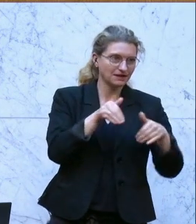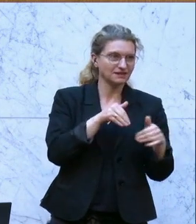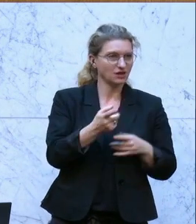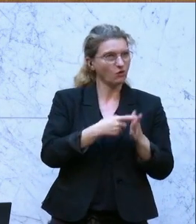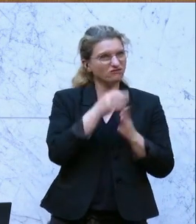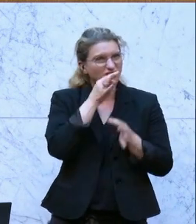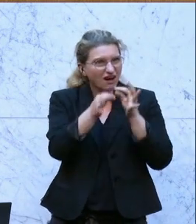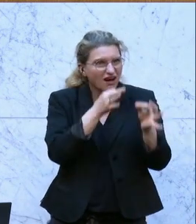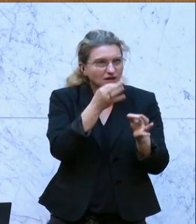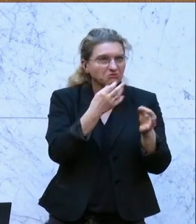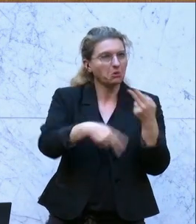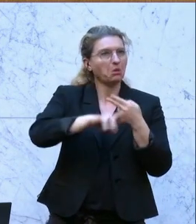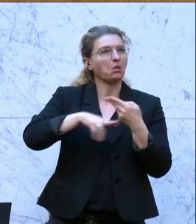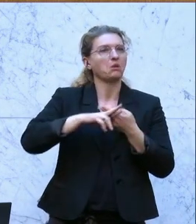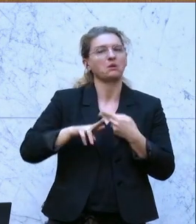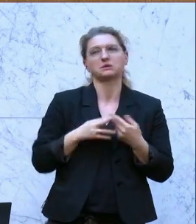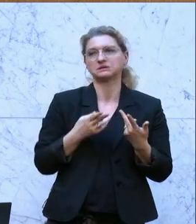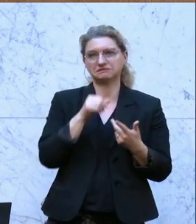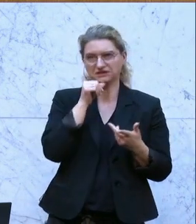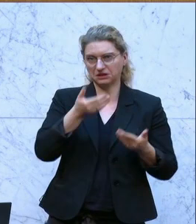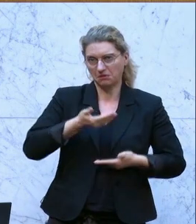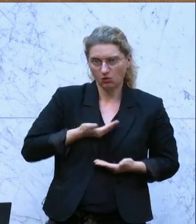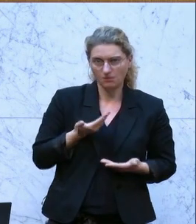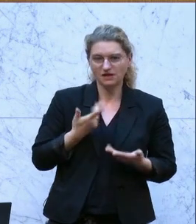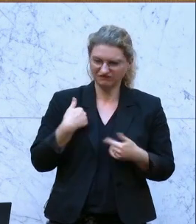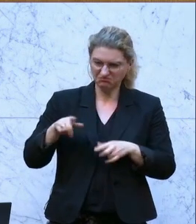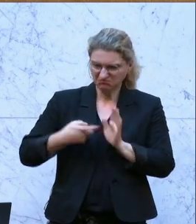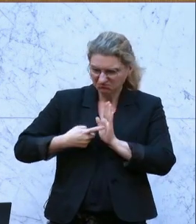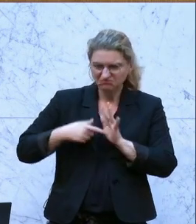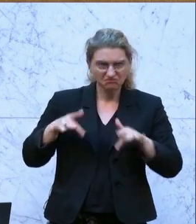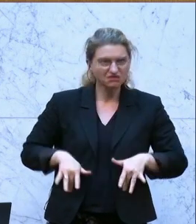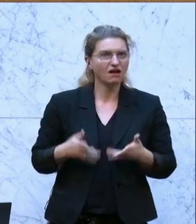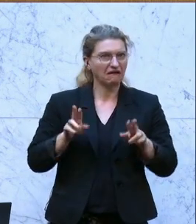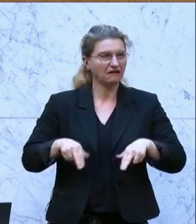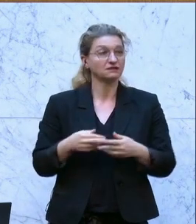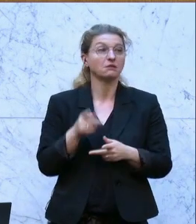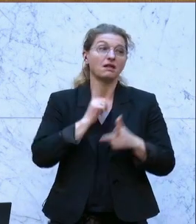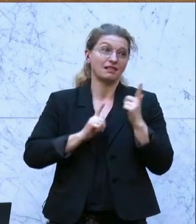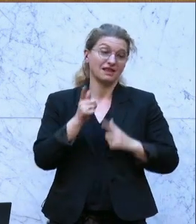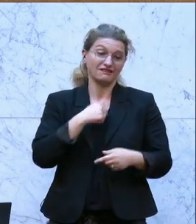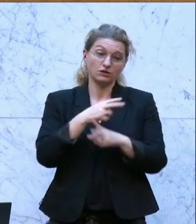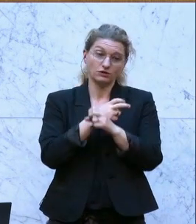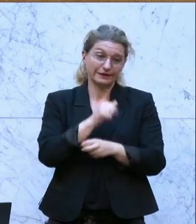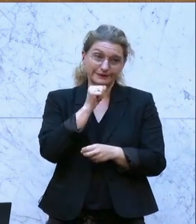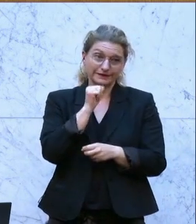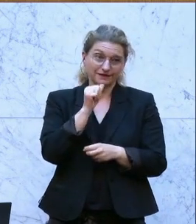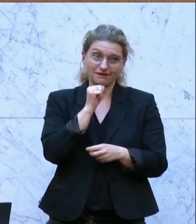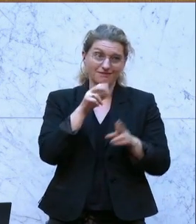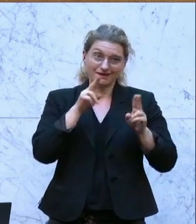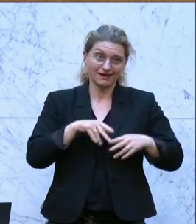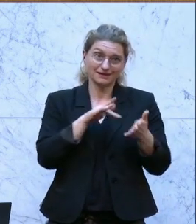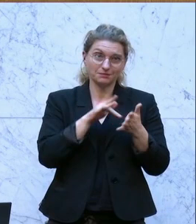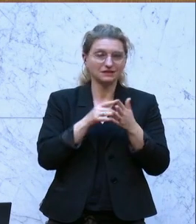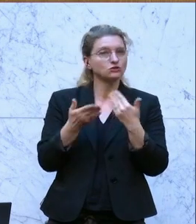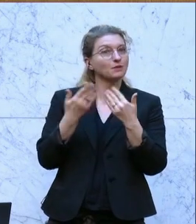uns nach dem Interpellationsrecht zustehen. Und leider haben wir in Österreich kein Rechtsmittel dagegen, wie zum Beispiel die deutschen